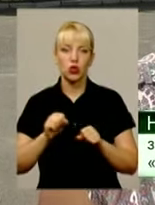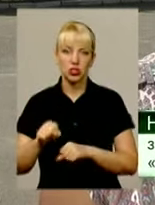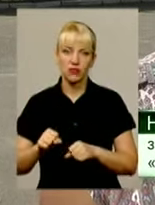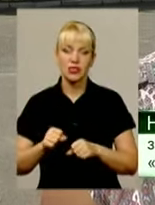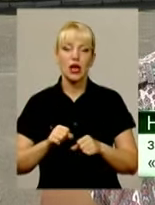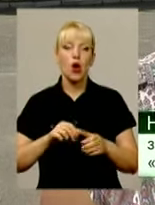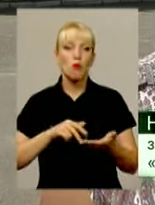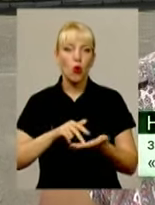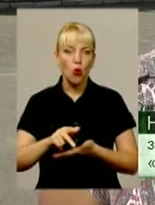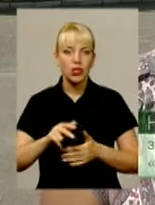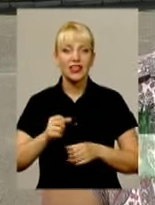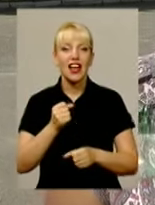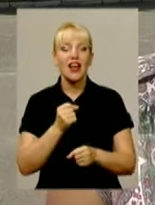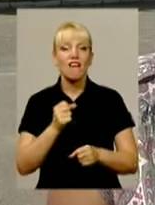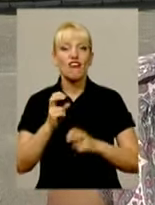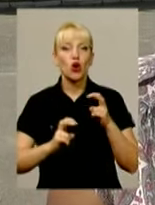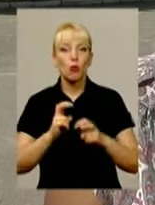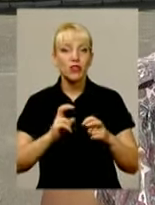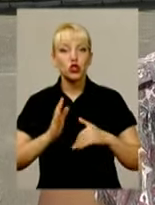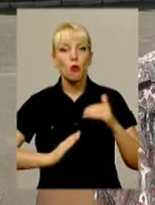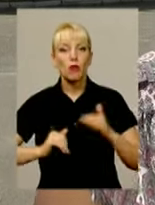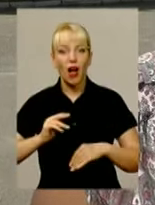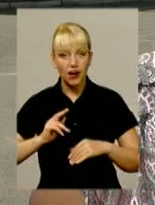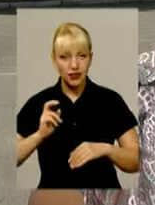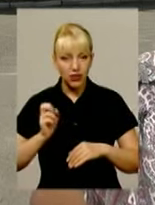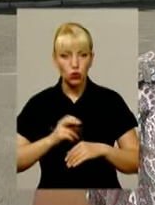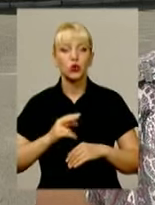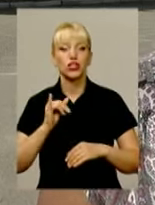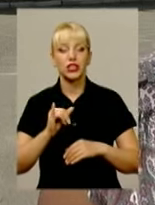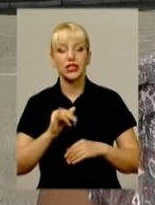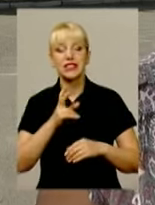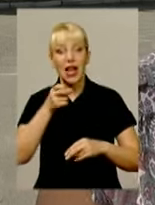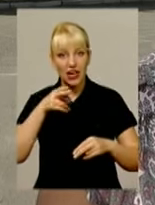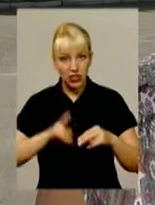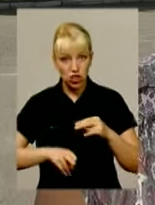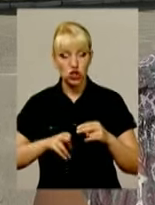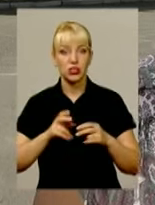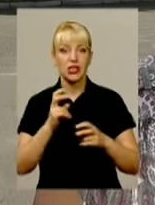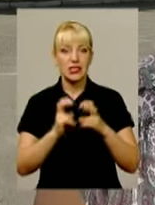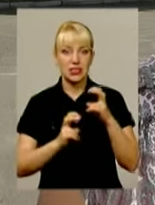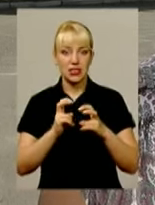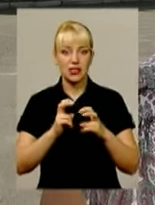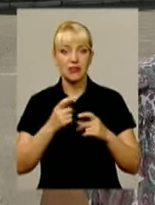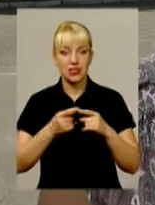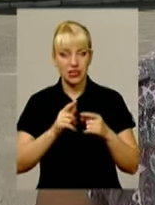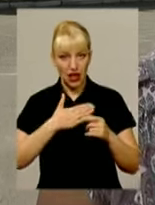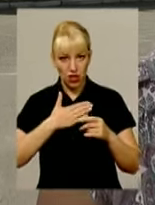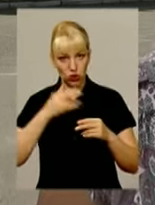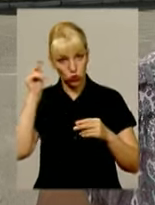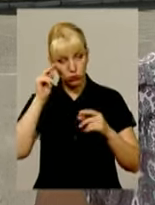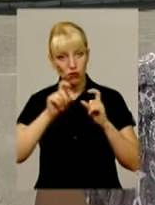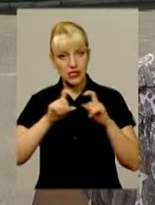підприємствах міста. І по закінченню навчального закладу роботодавці вже знають, як працюють наші випускники,